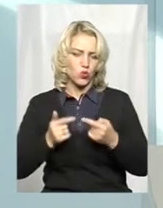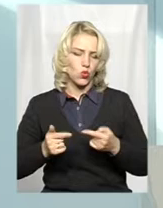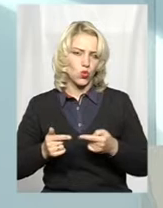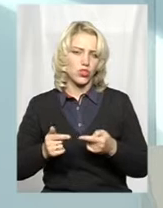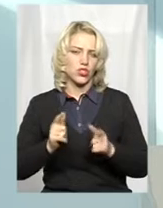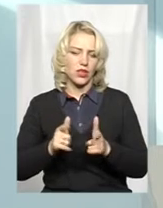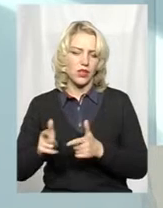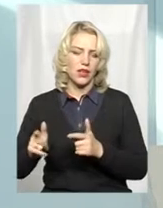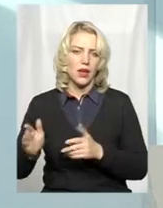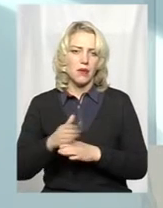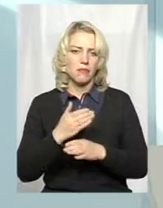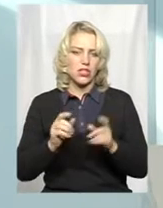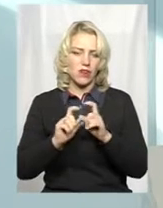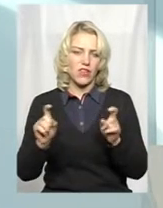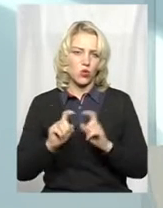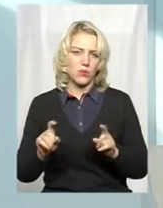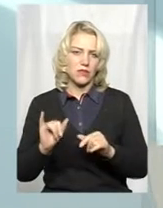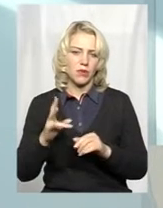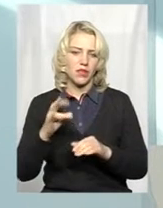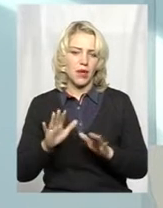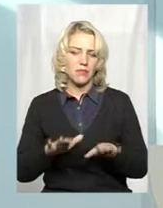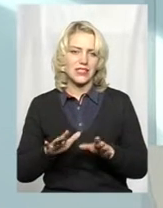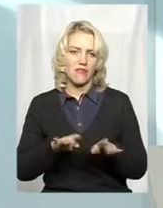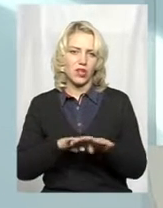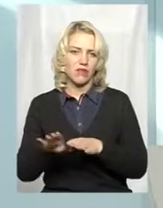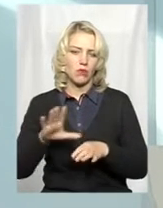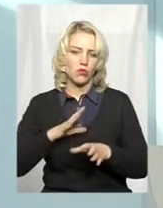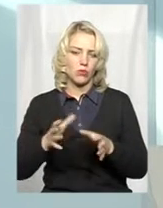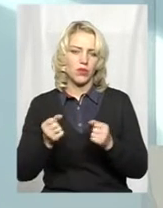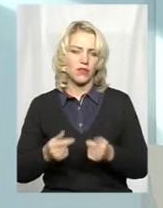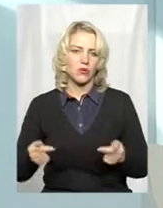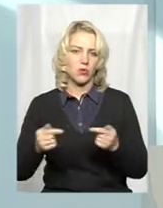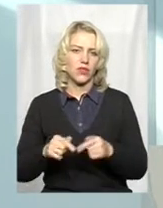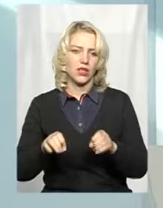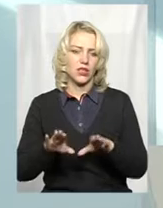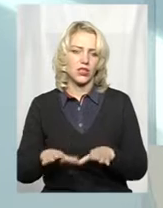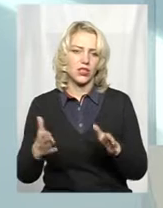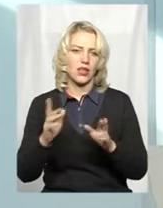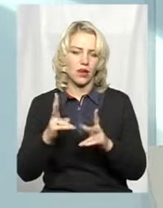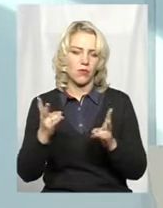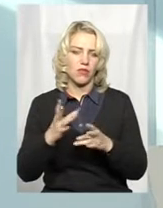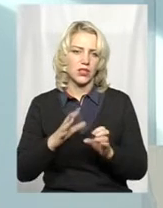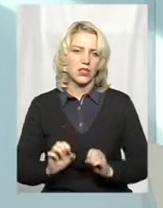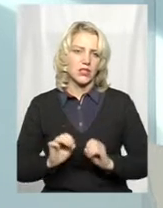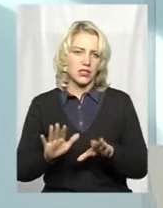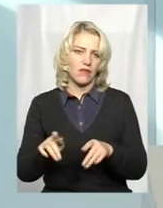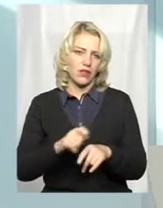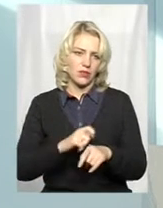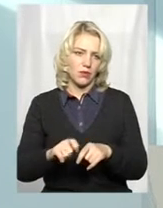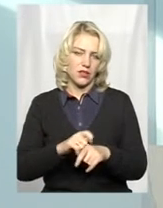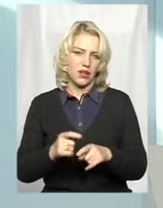відомствами, і вже на місцевих рівнях були прийняти відповідні рішення, яким чином повинні здаватися матеріали.